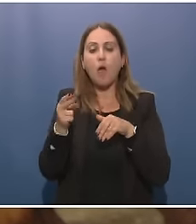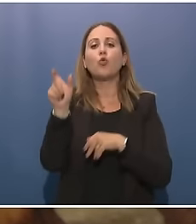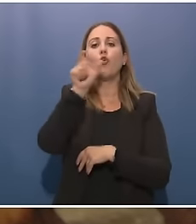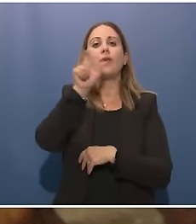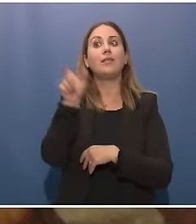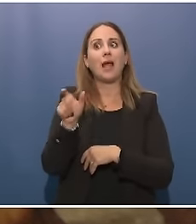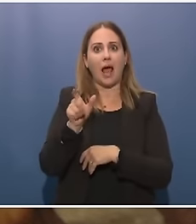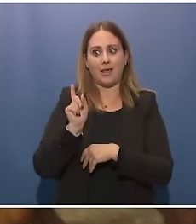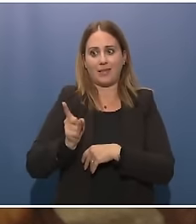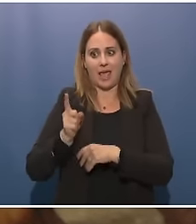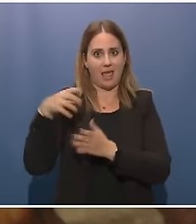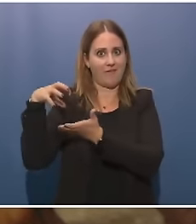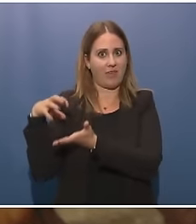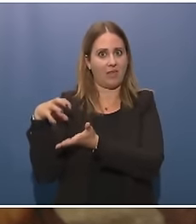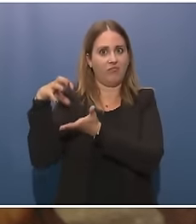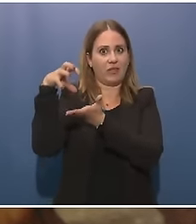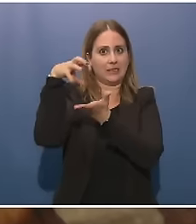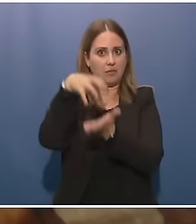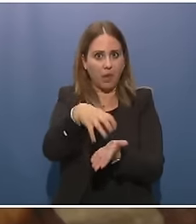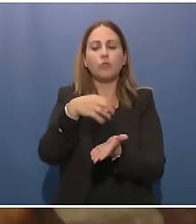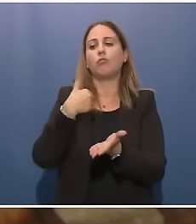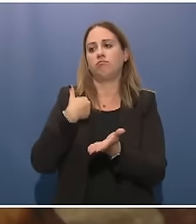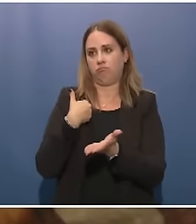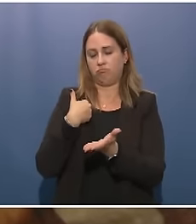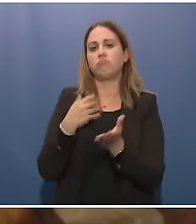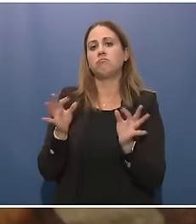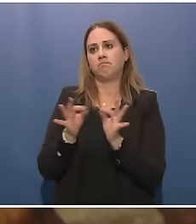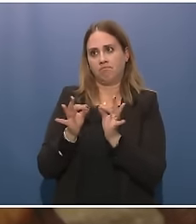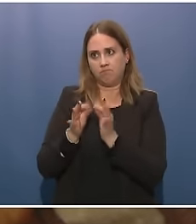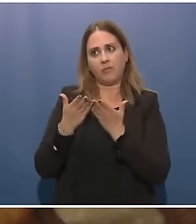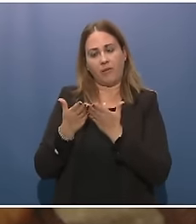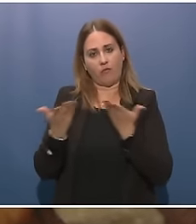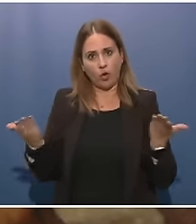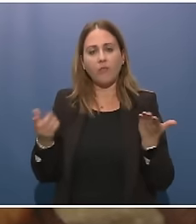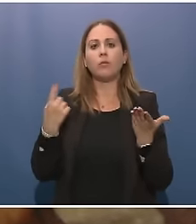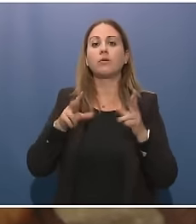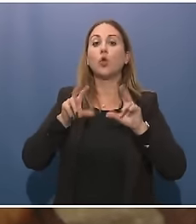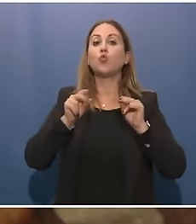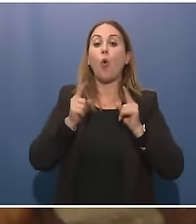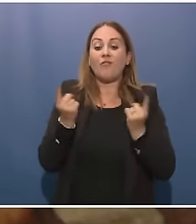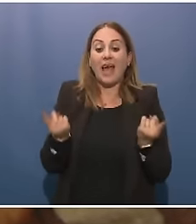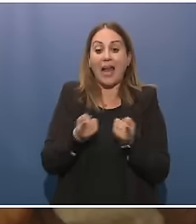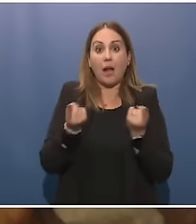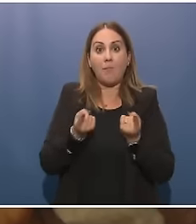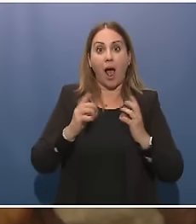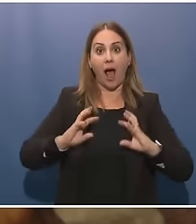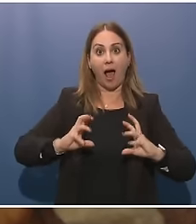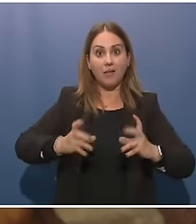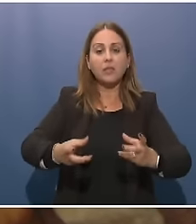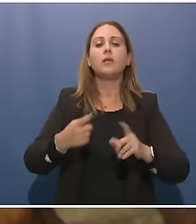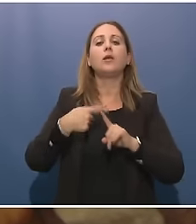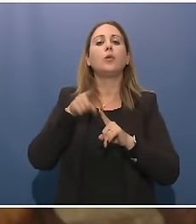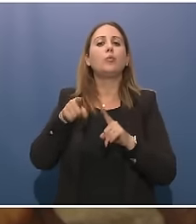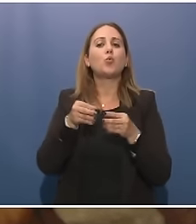investirà per i nuovi carri armati e rinnovare la strumentazione delle